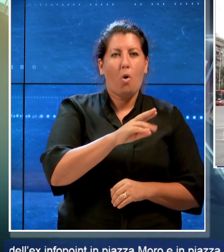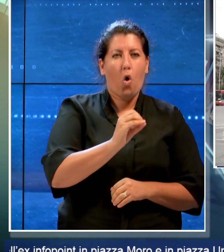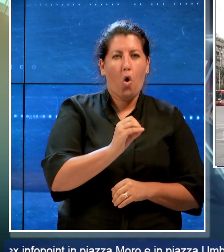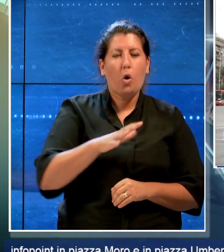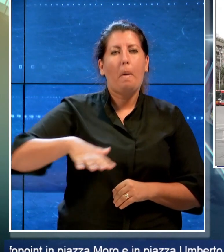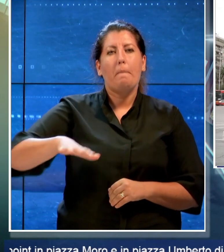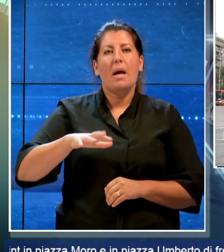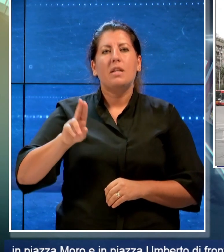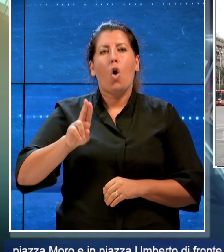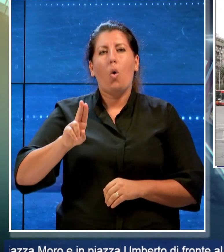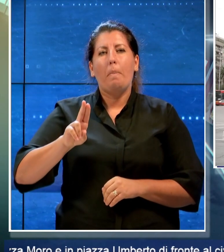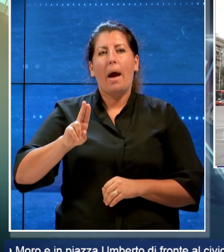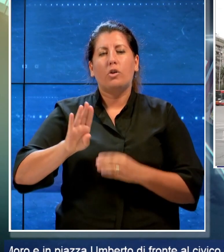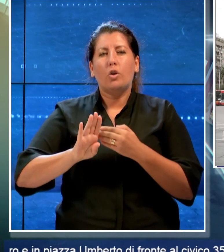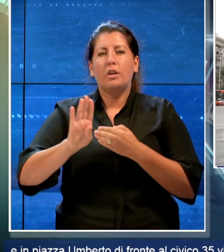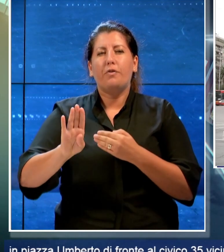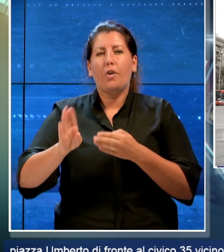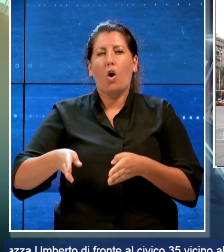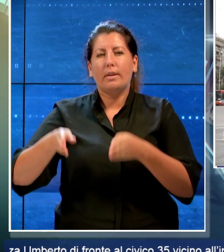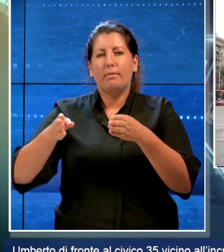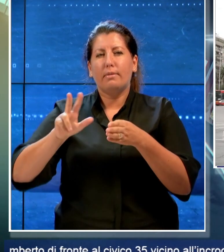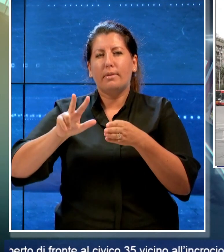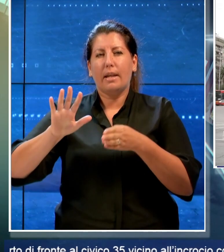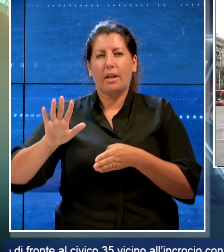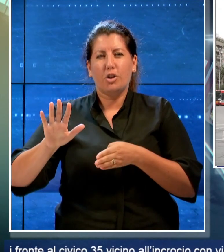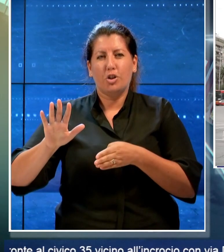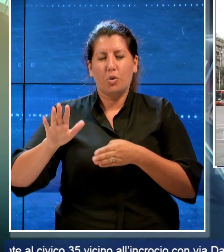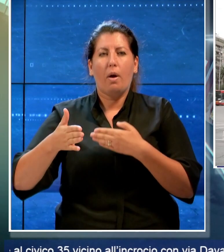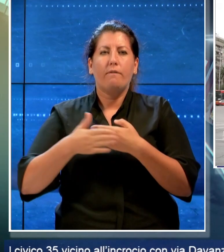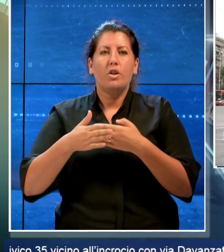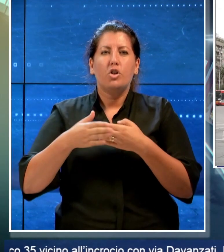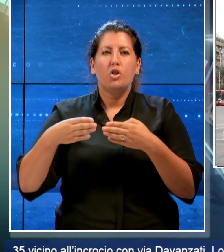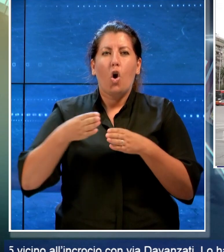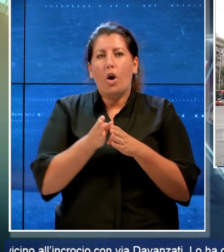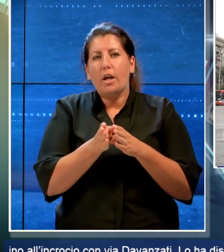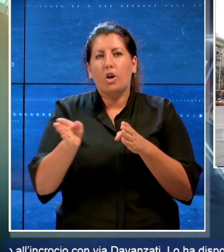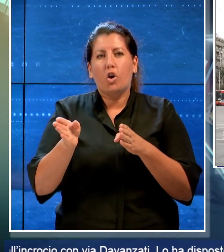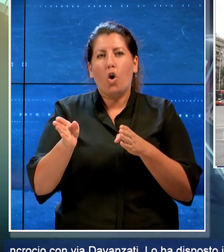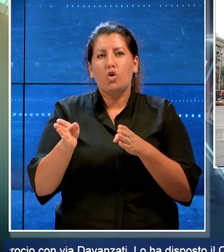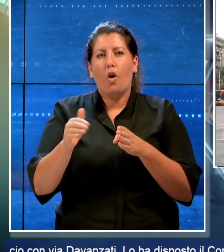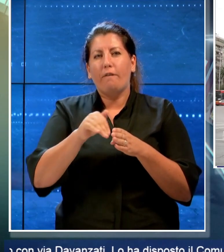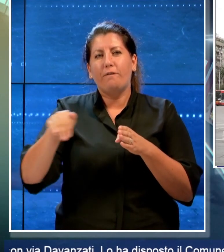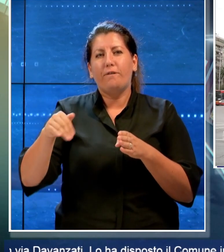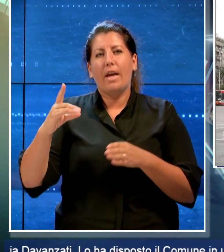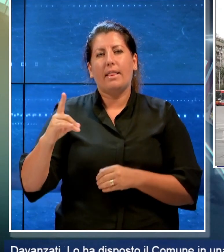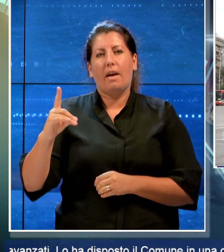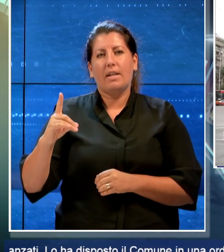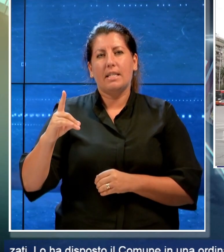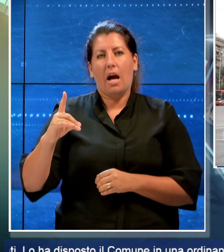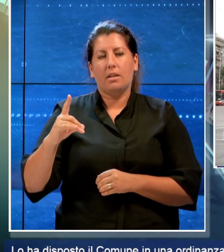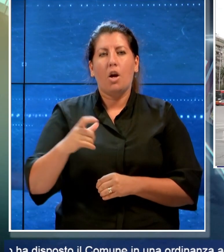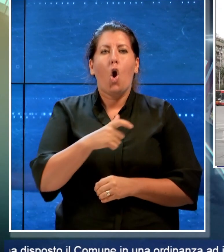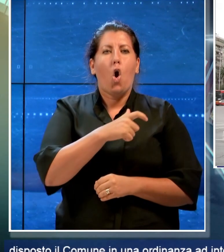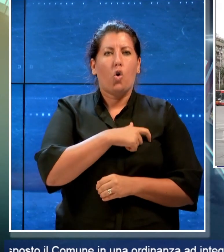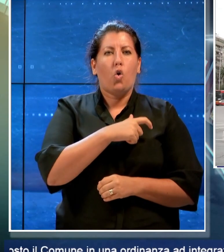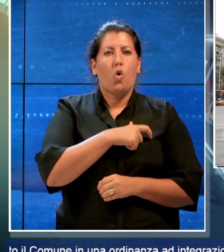Umberto di fronte al civico 35, vicino all'incrocio con via d'Avanzati. Lo ha disposto il comune